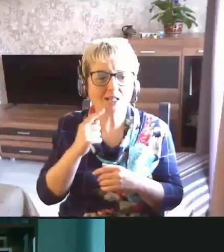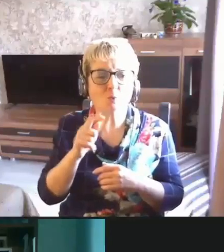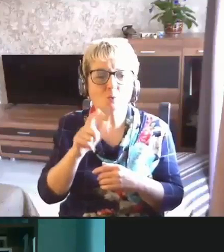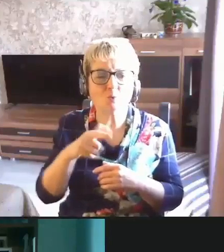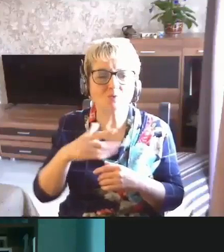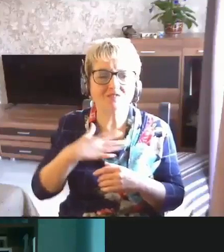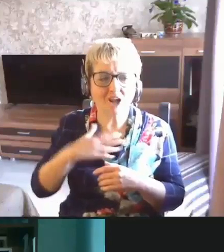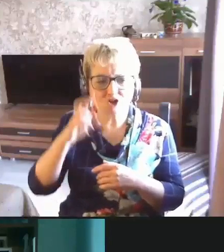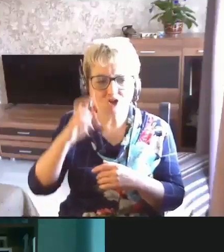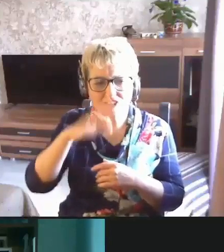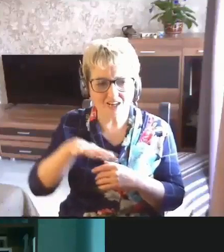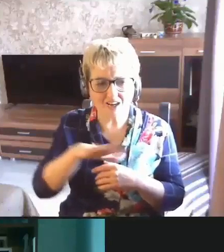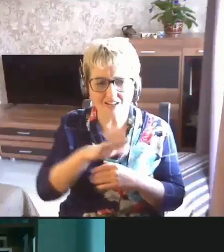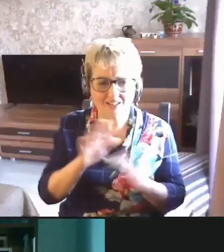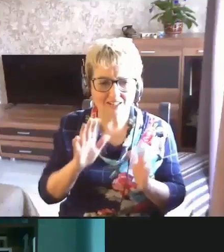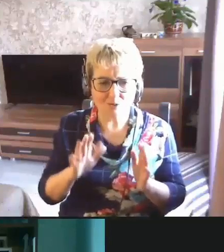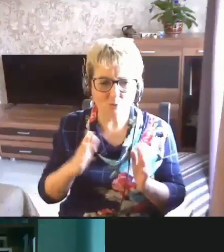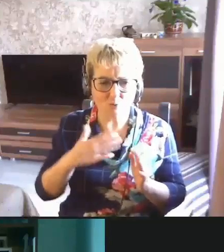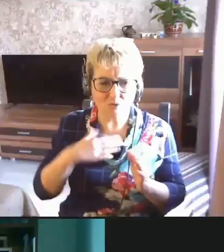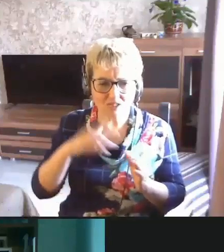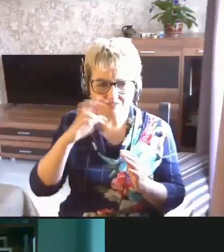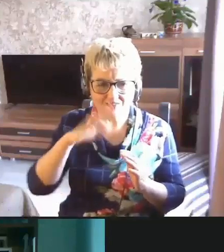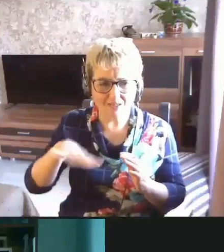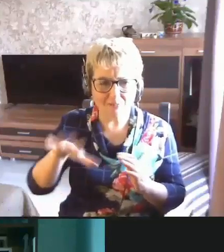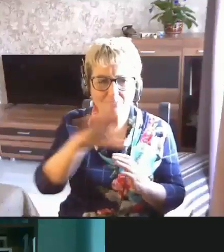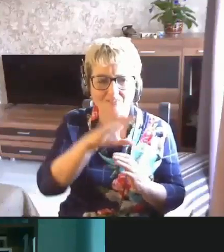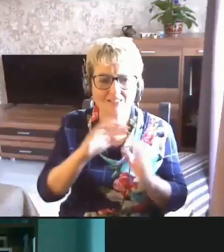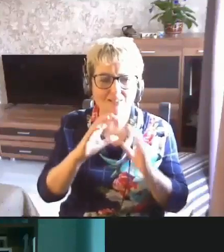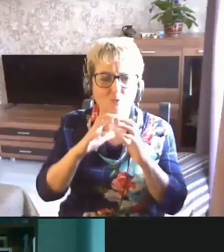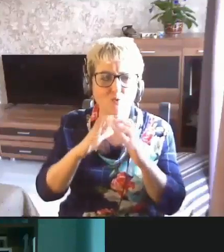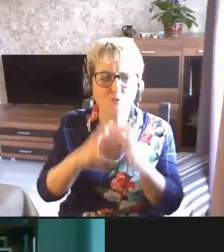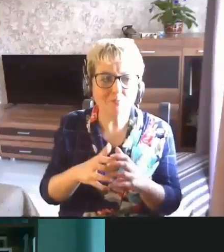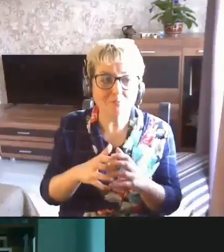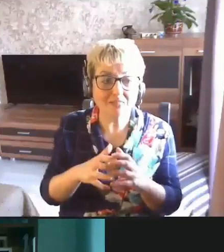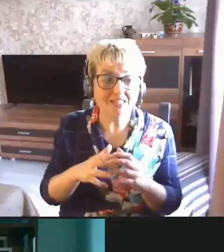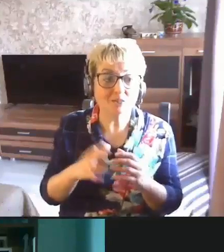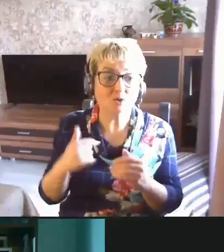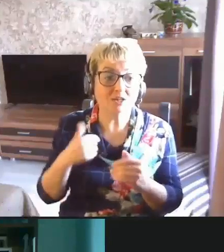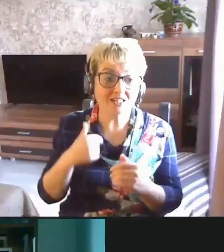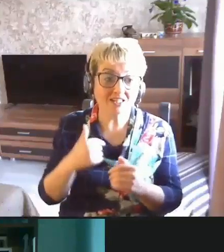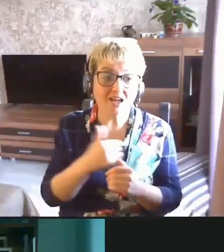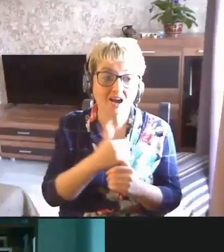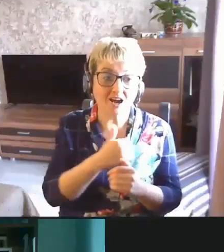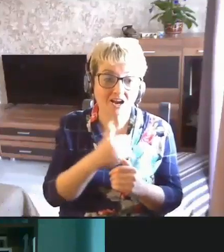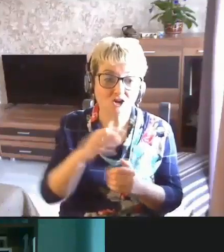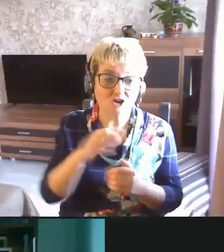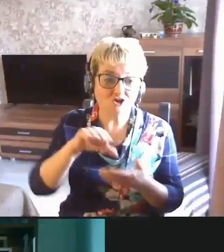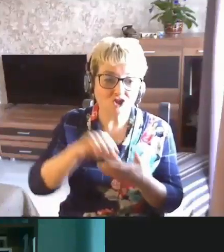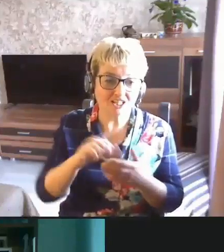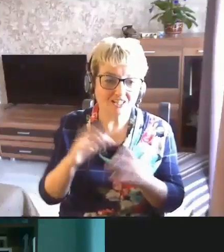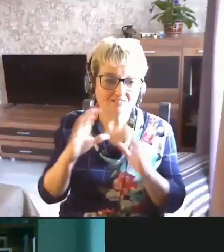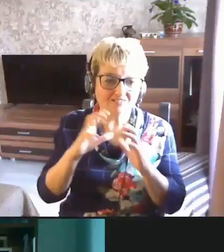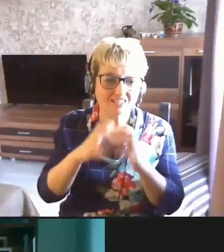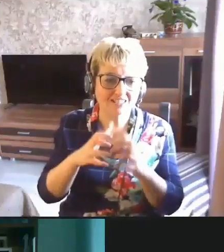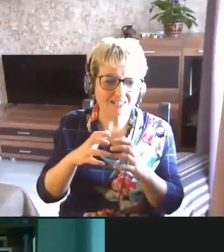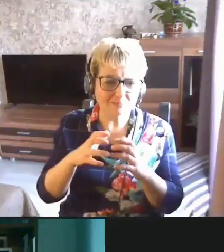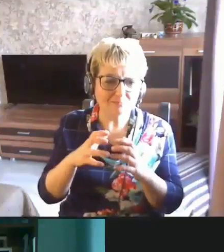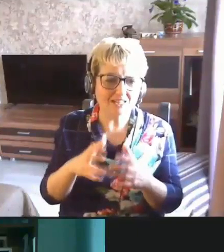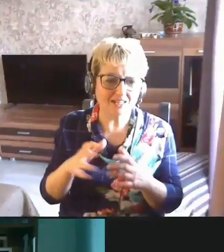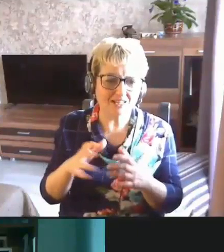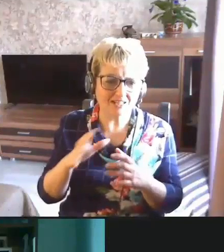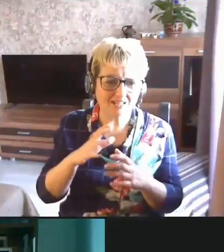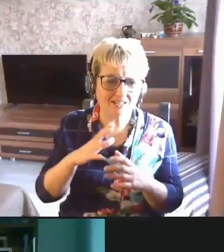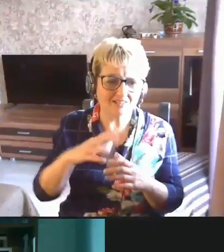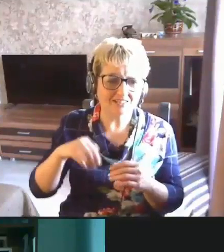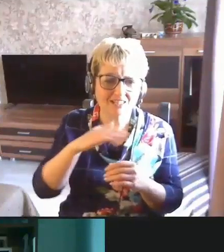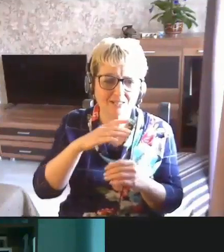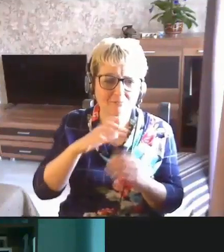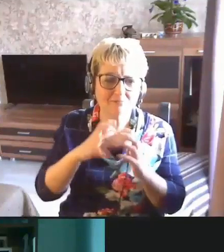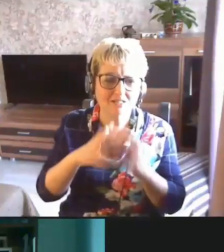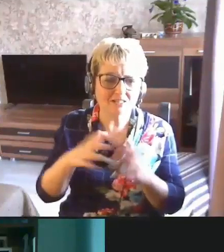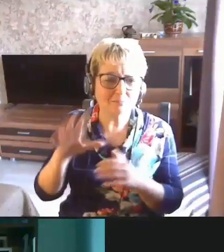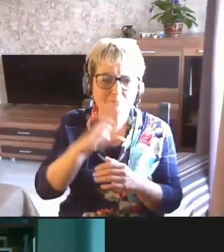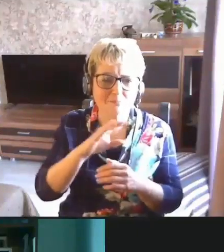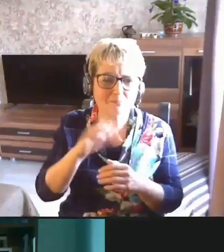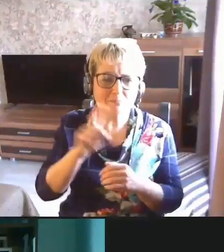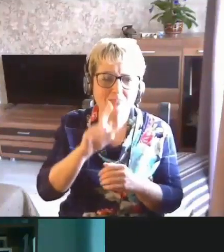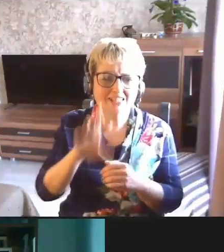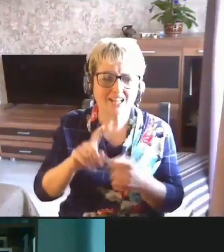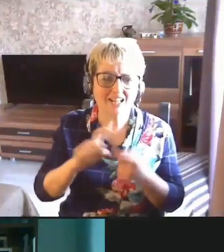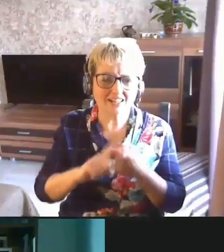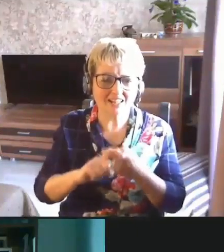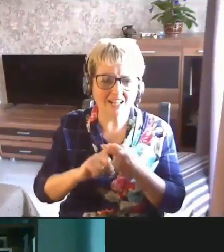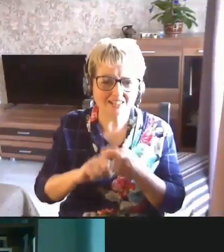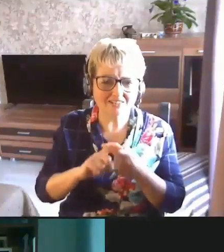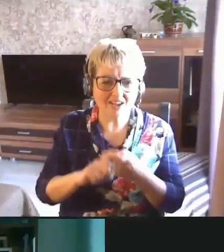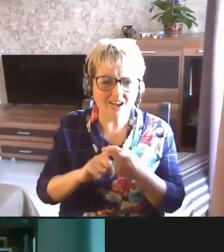страны. Да и не только у нашей страны, а по всему миру. И я, как клен Совета Всемирной Федерации Глухих, мы постоянно на связи,